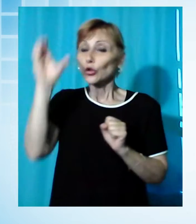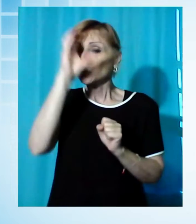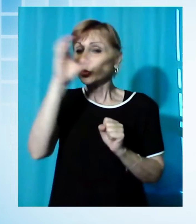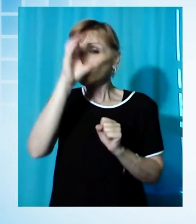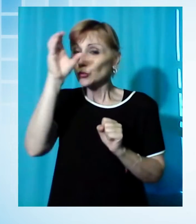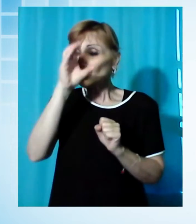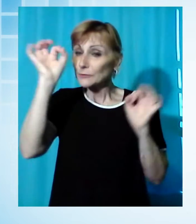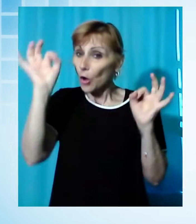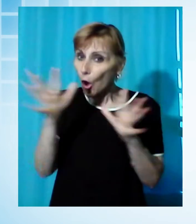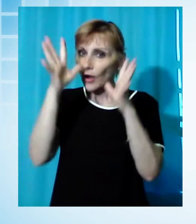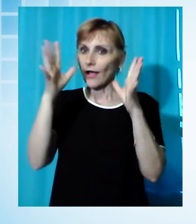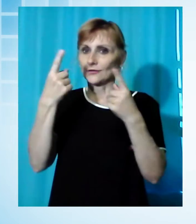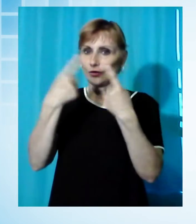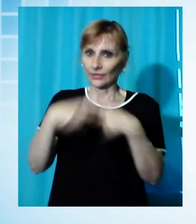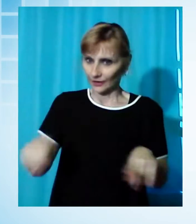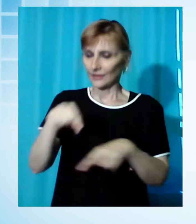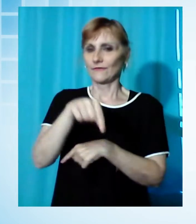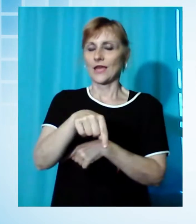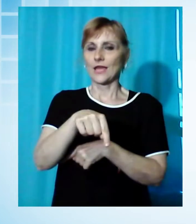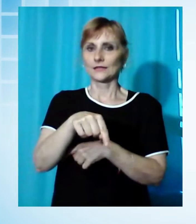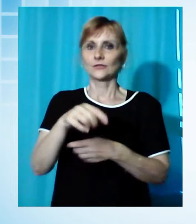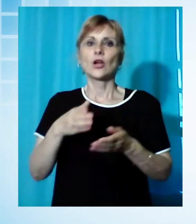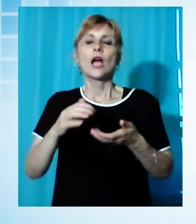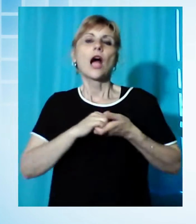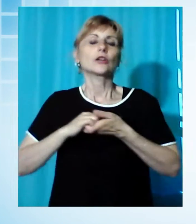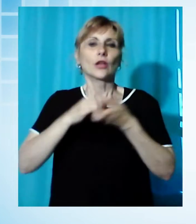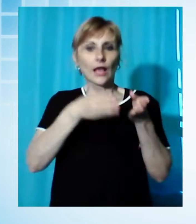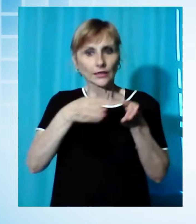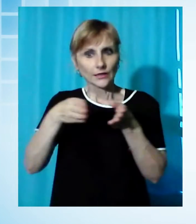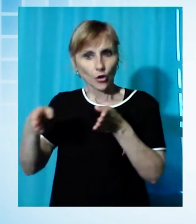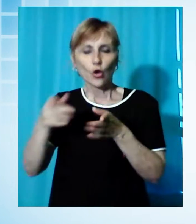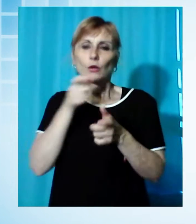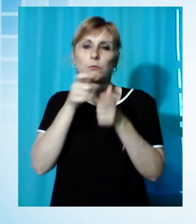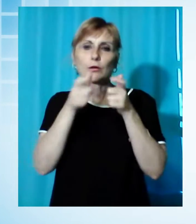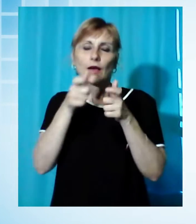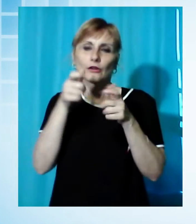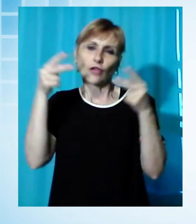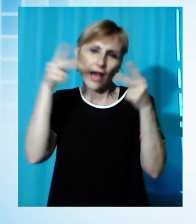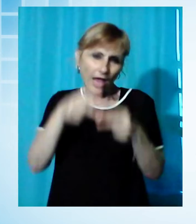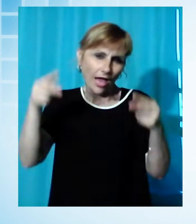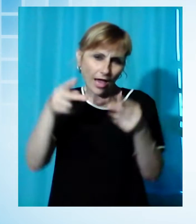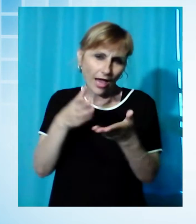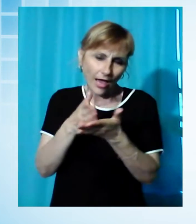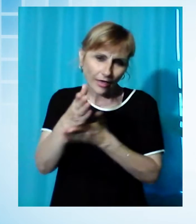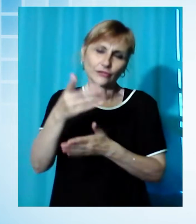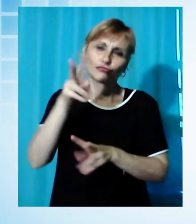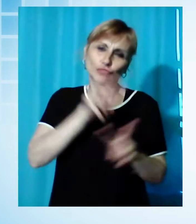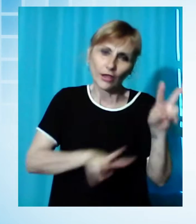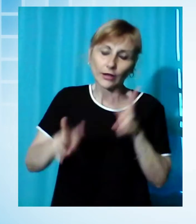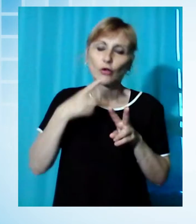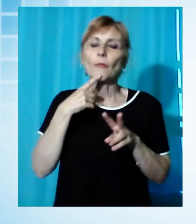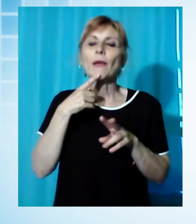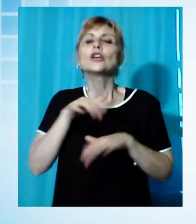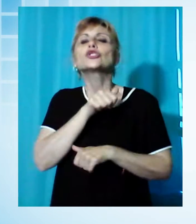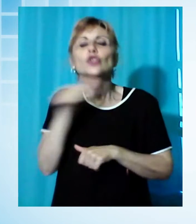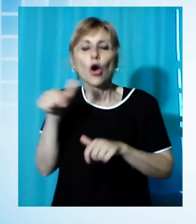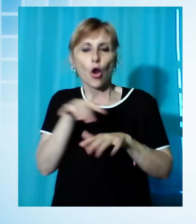Versilia, quello di cui le associazioni di categoria parlano da anni. Puntare solo sul mare significa adagiarsi e quest'anno potrebbe